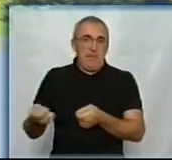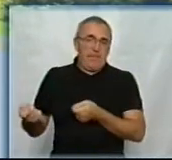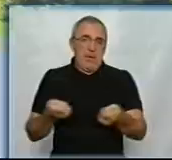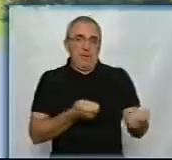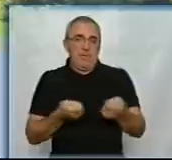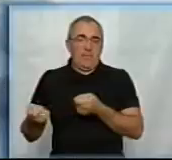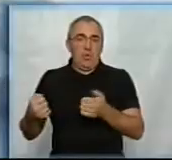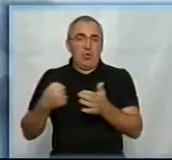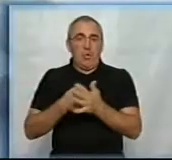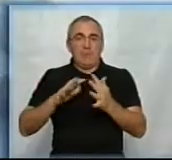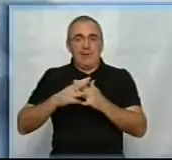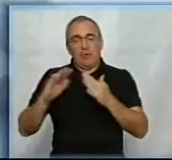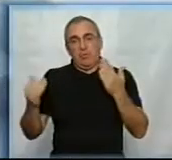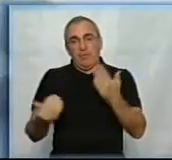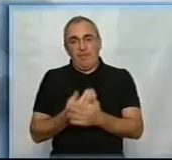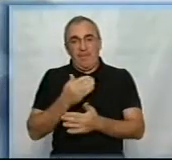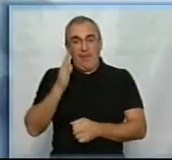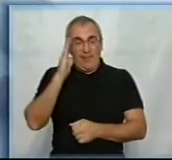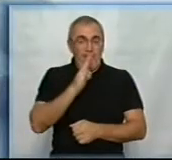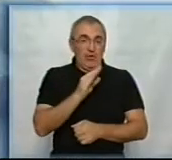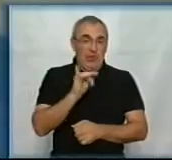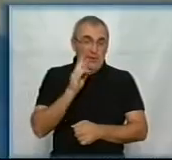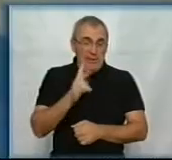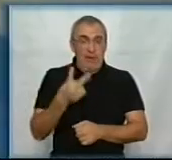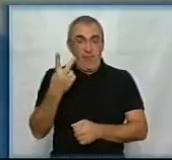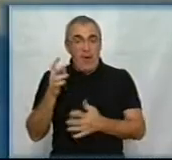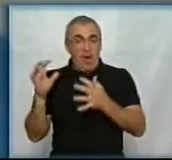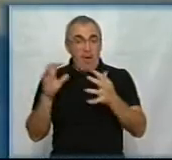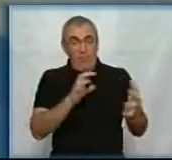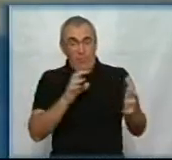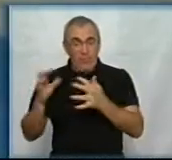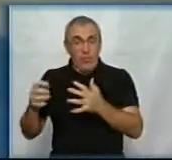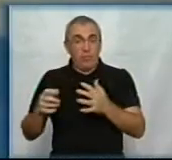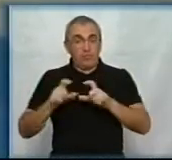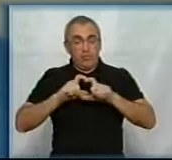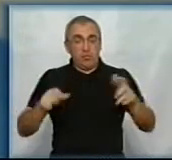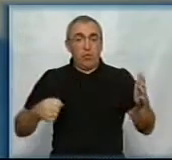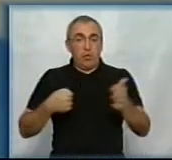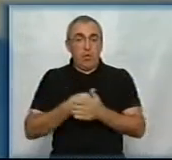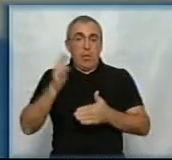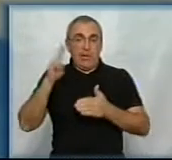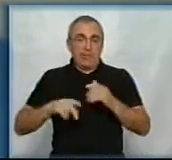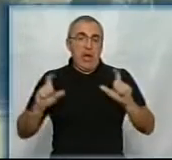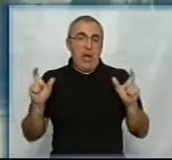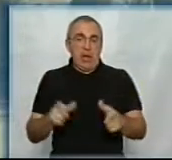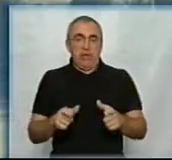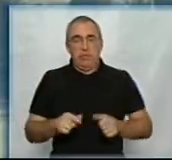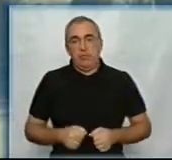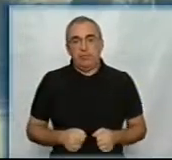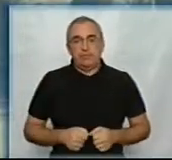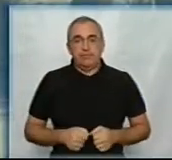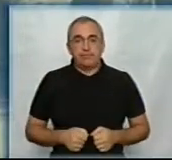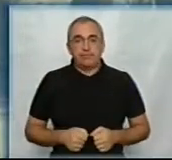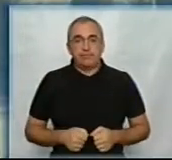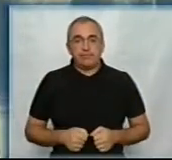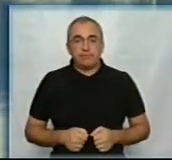до селища Нове. За словами Віктора Житника, два автобуси возитимуть школярів селища до міста до кінця карантину. Ольга Проценко, Олександр Донцов.